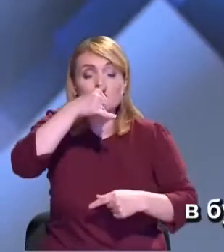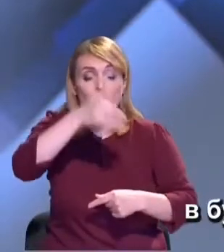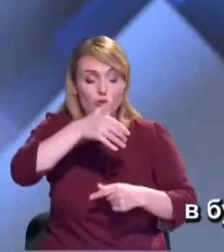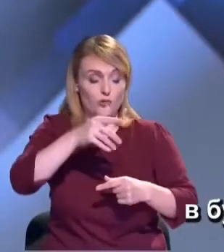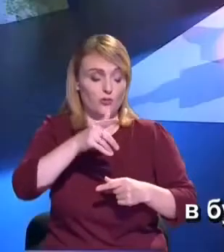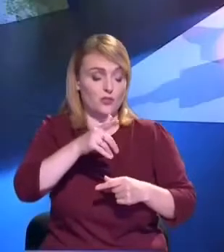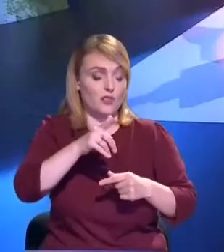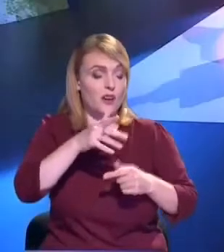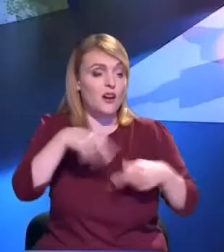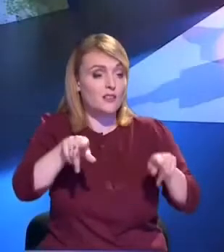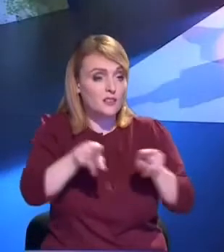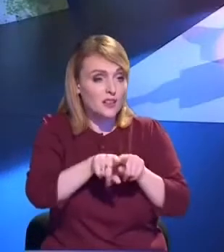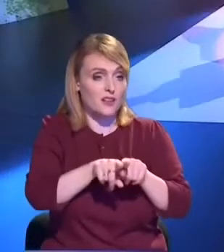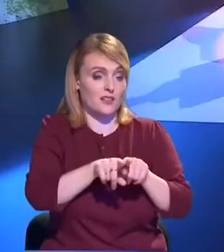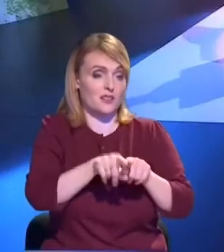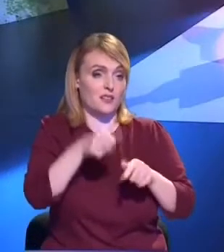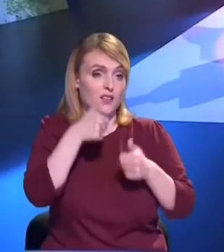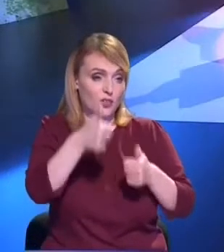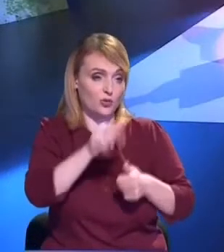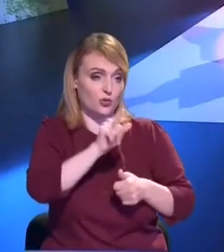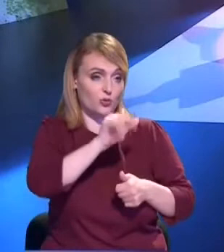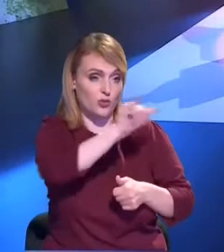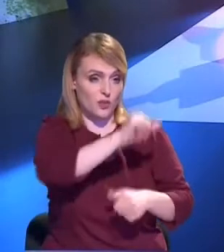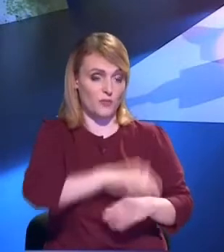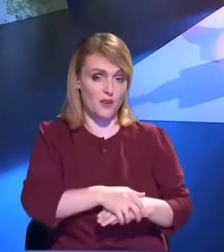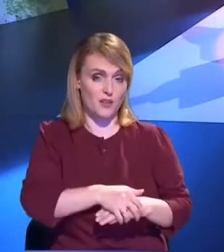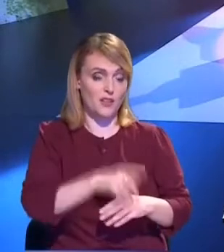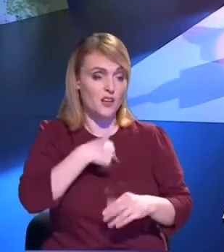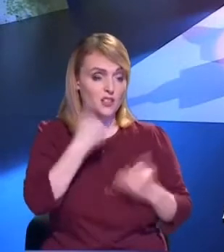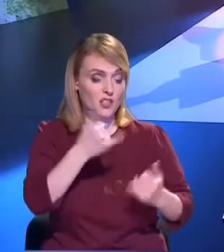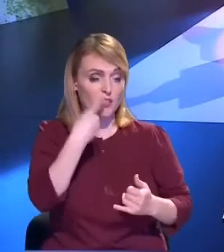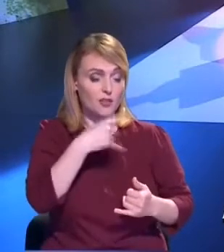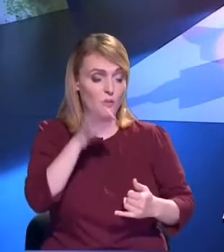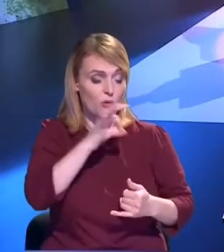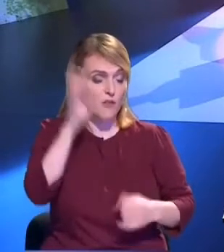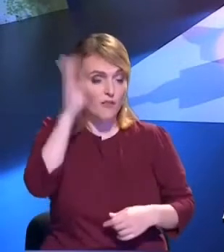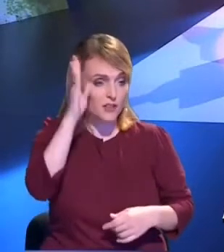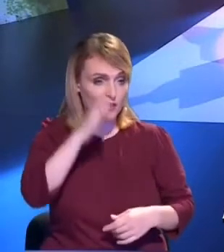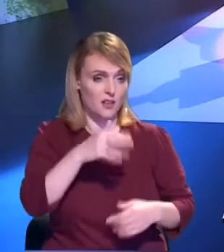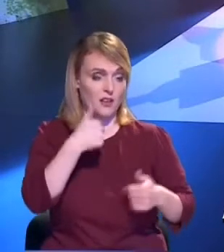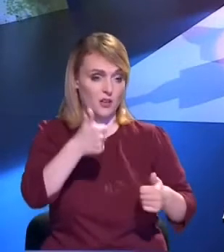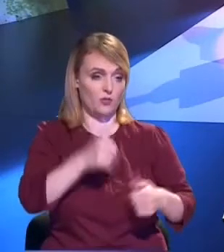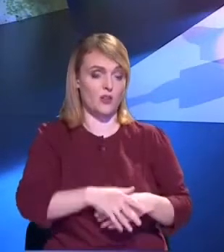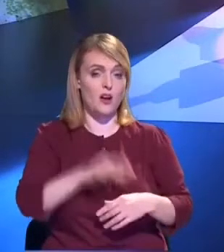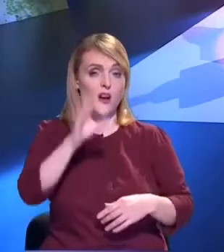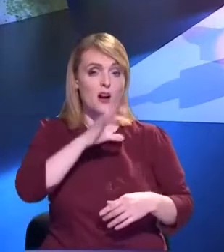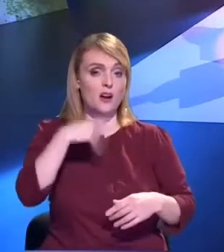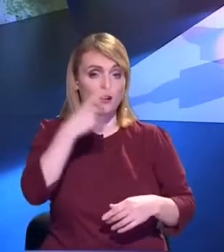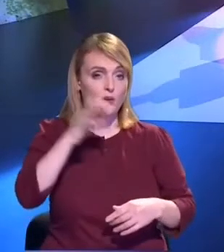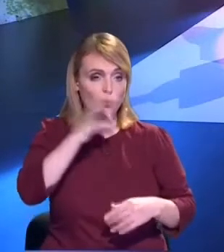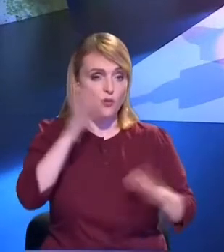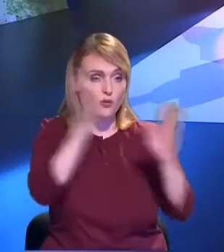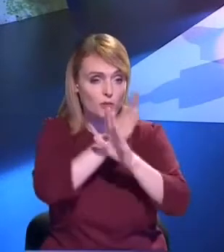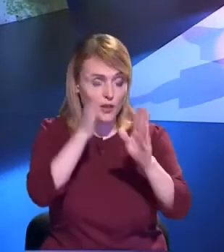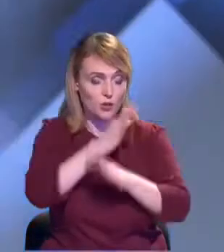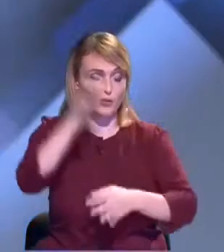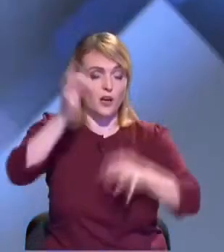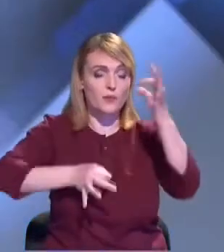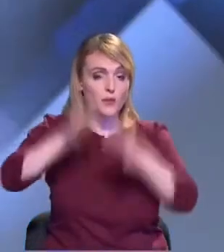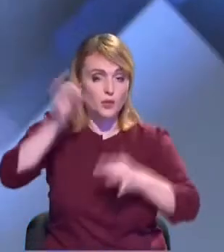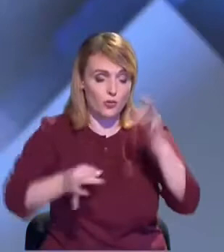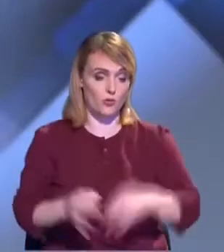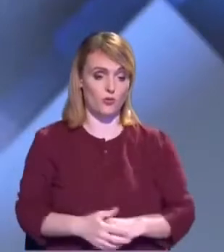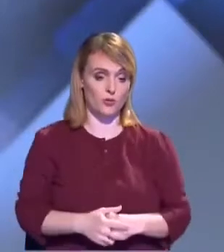sănătate și multe altele. O alternativă ar fi fostele septice. Și aici ne necesită studii și